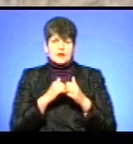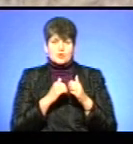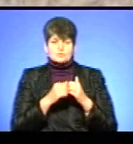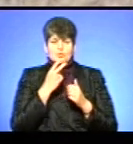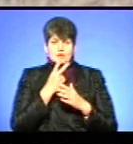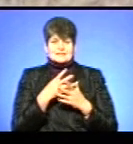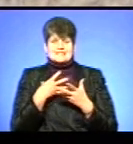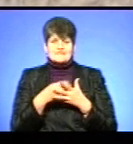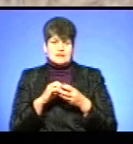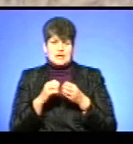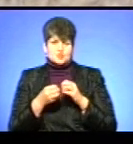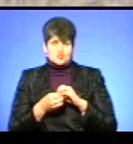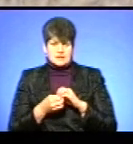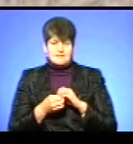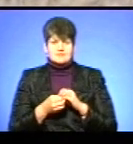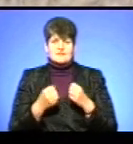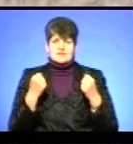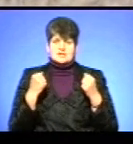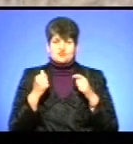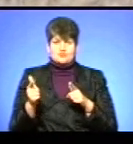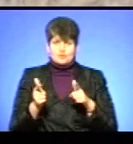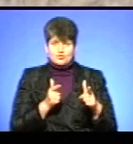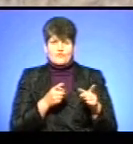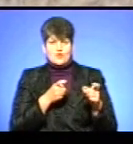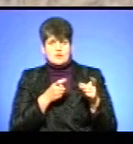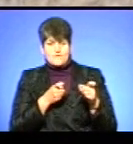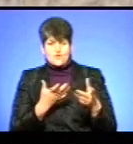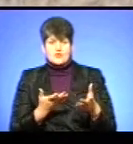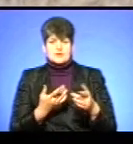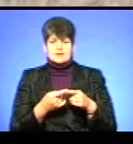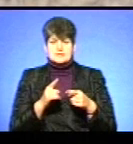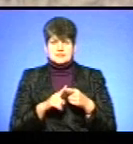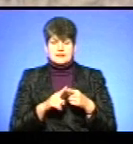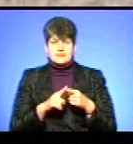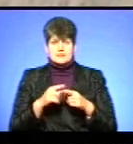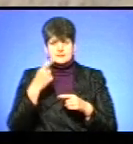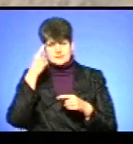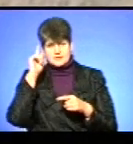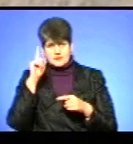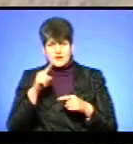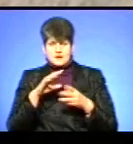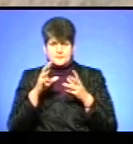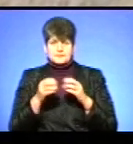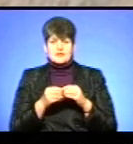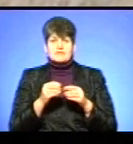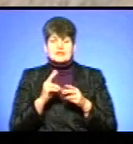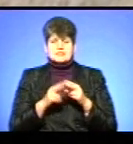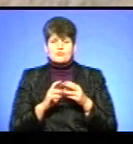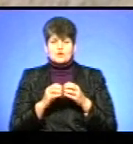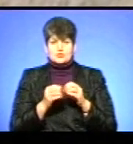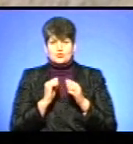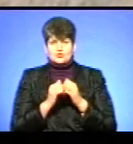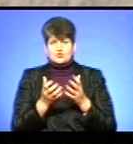показує свої результати. Це з фізичної підготовки, вогневої, це теоретичні знання. В кінцевому результаті кожен